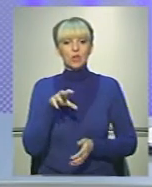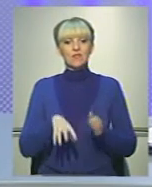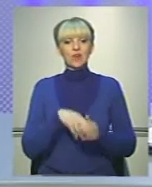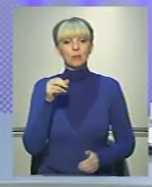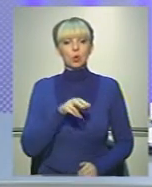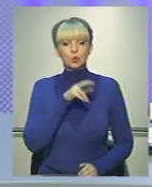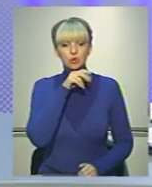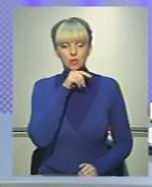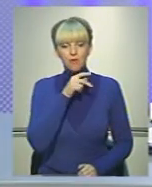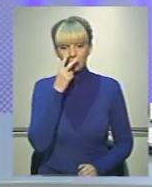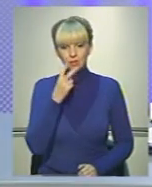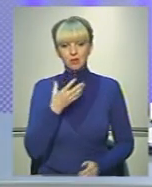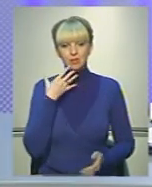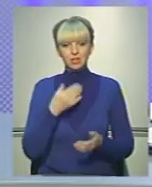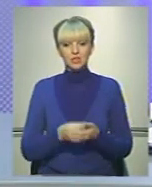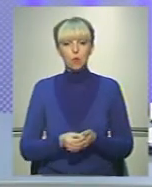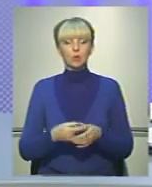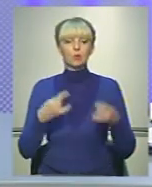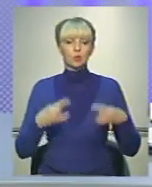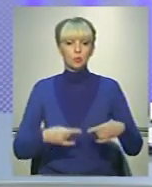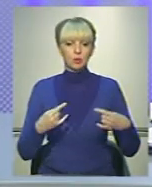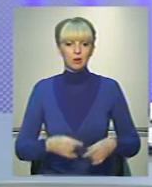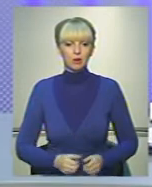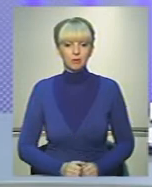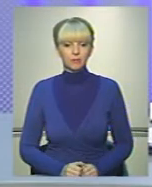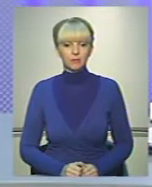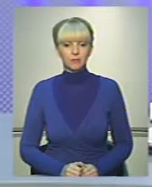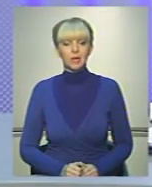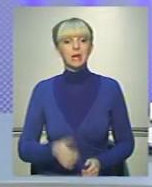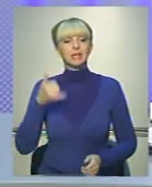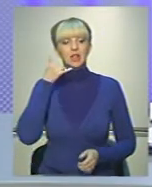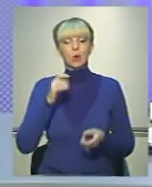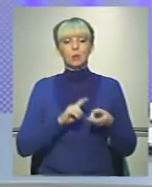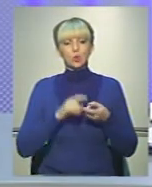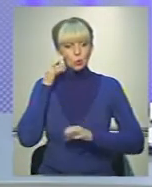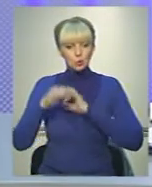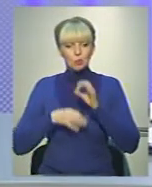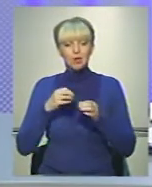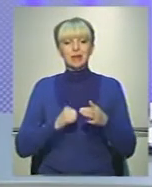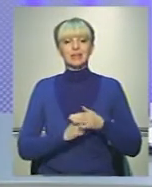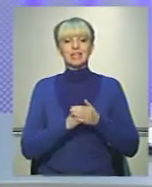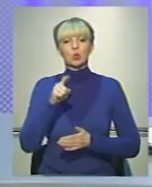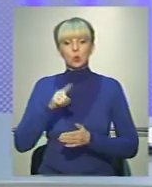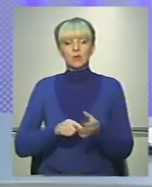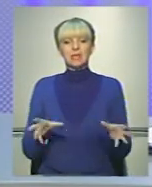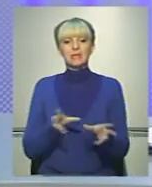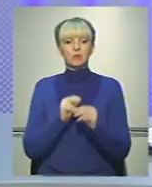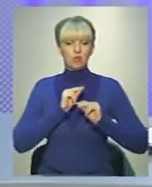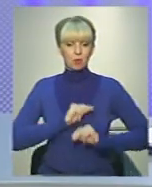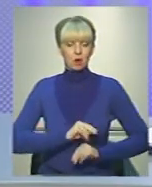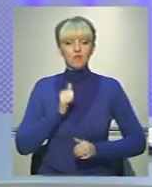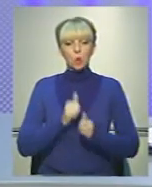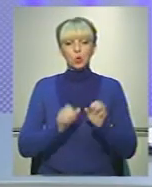«Чернівці», «Собачка», «ССЮА», «ГОВ-ЮЕЙ». Лінії працюють цілодобово на засадах довіри і співпраці.